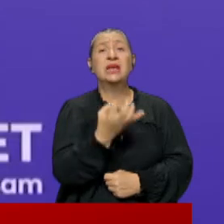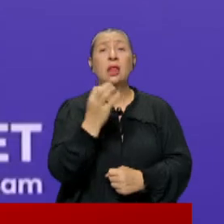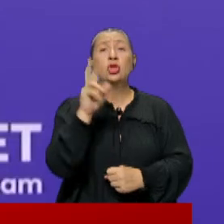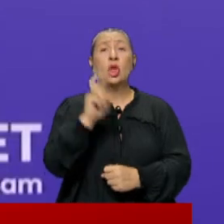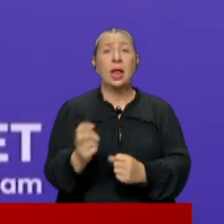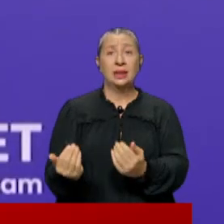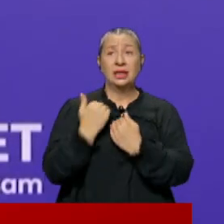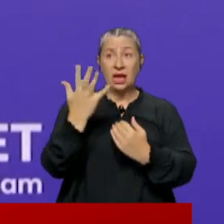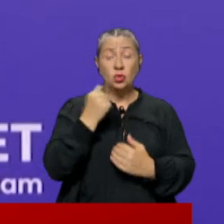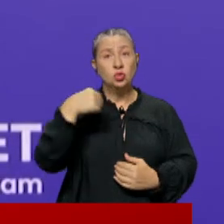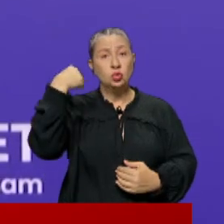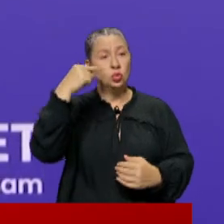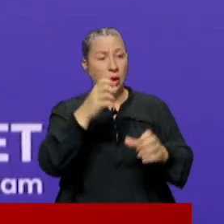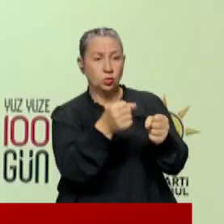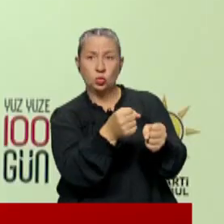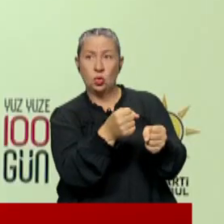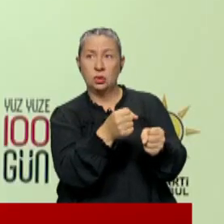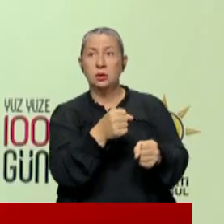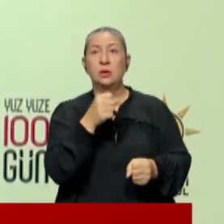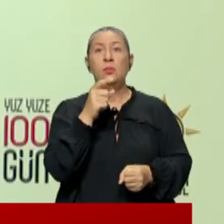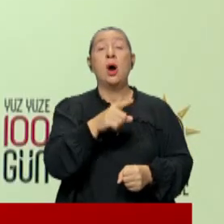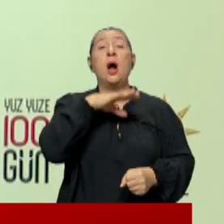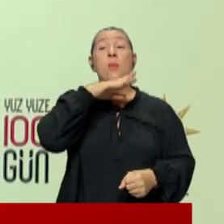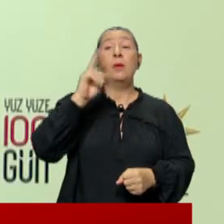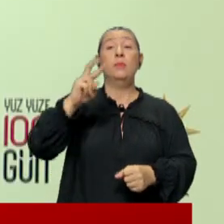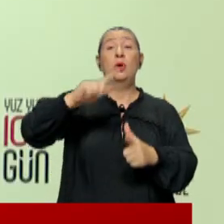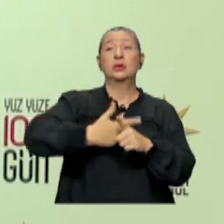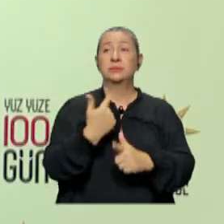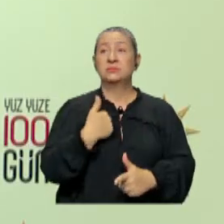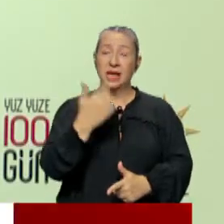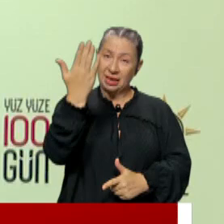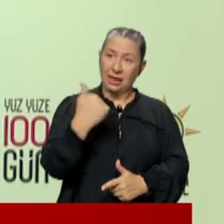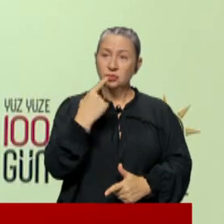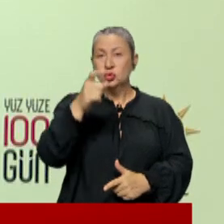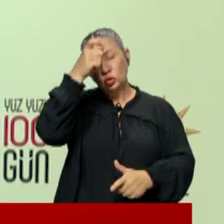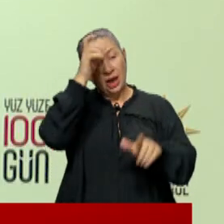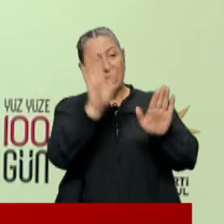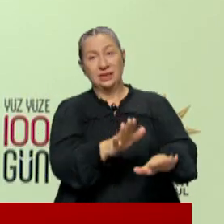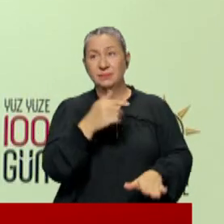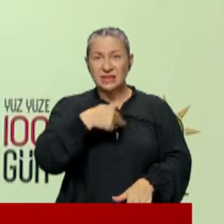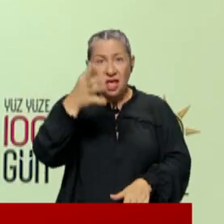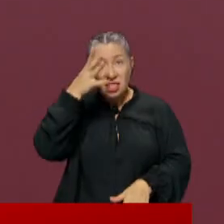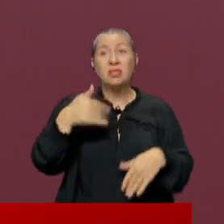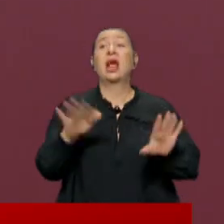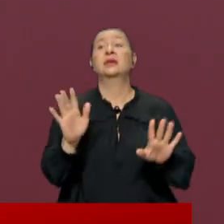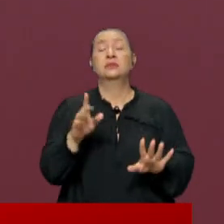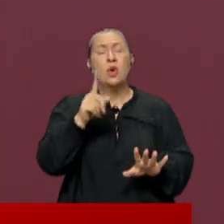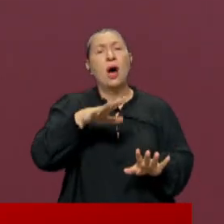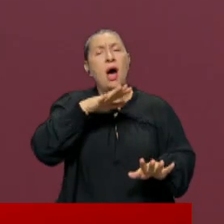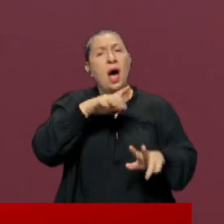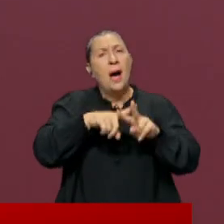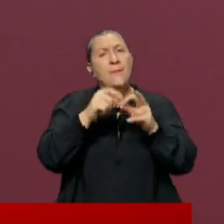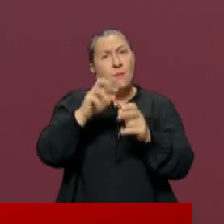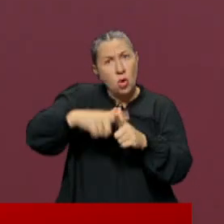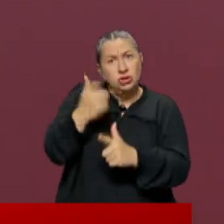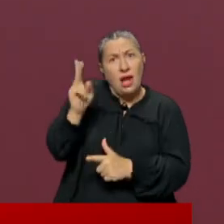destek alıyor, Suriyelileri burada tutuyor. Bu da alıp arın bir projesi. Bize gelmesinler, Türkiye'de kalsınlar. Biz senin enayin değiliz. Bu Avrupa Birliği